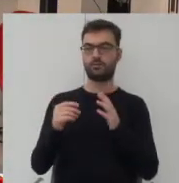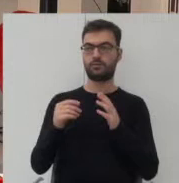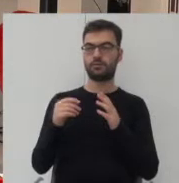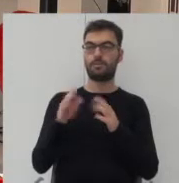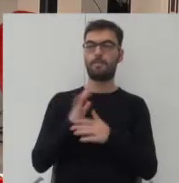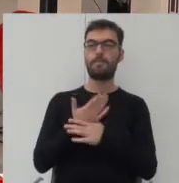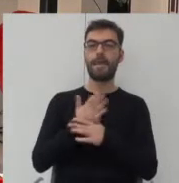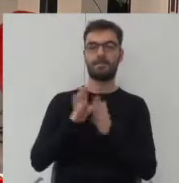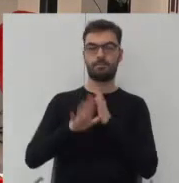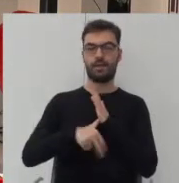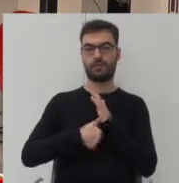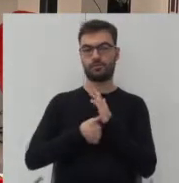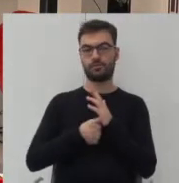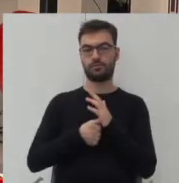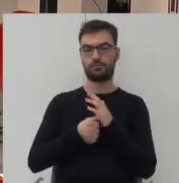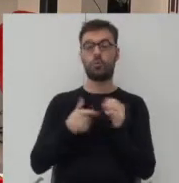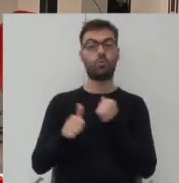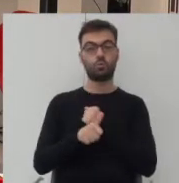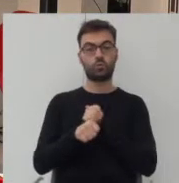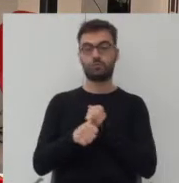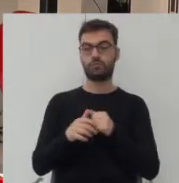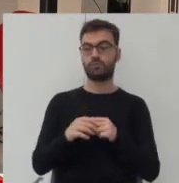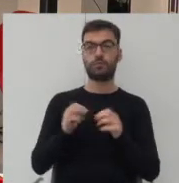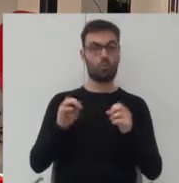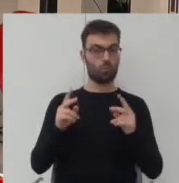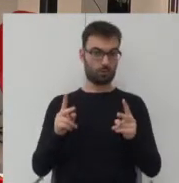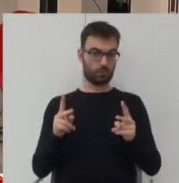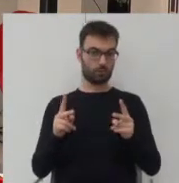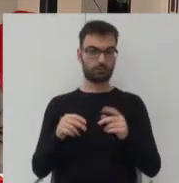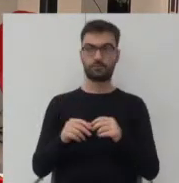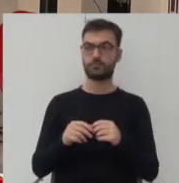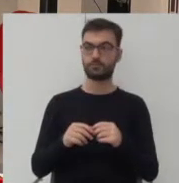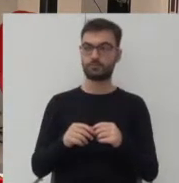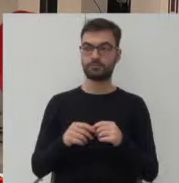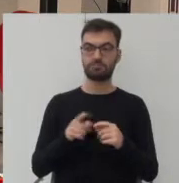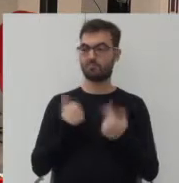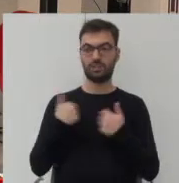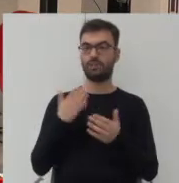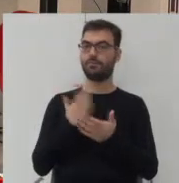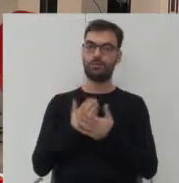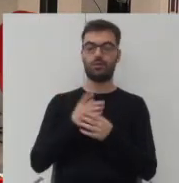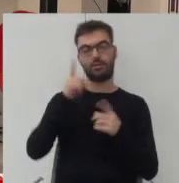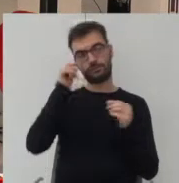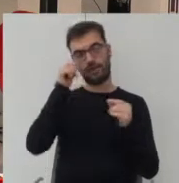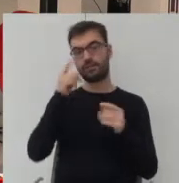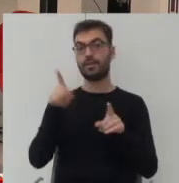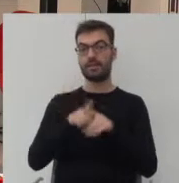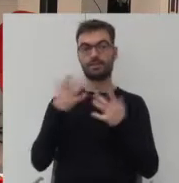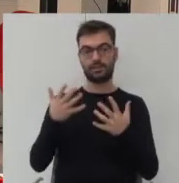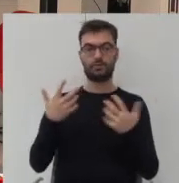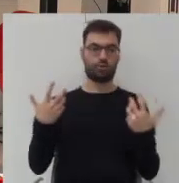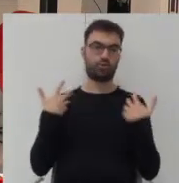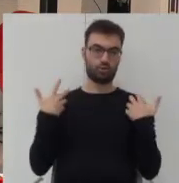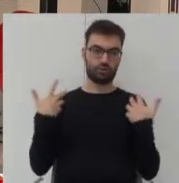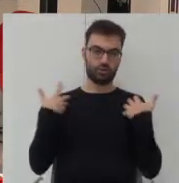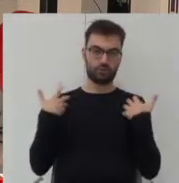międzymiasta, który mówi, który mówi ok, nie chcemy tylko tam spać, ale chcemy też tam żyć.